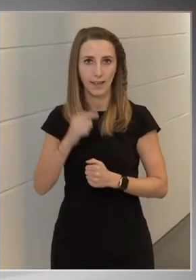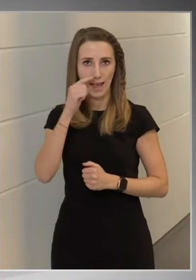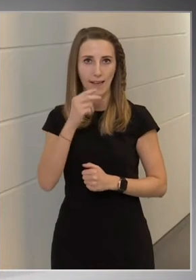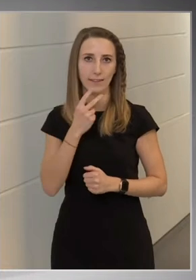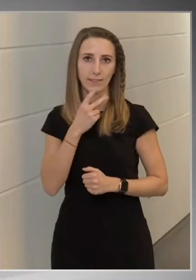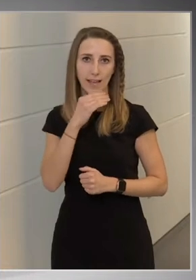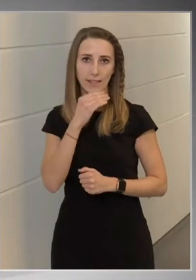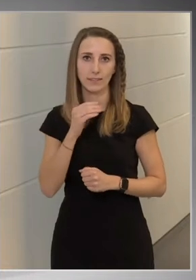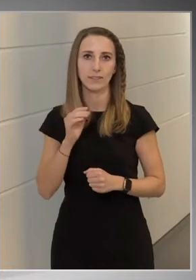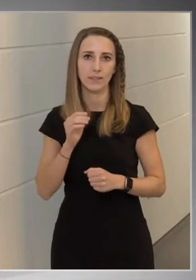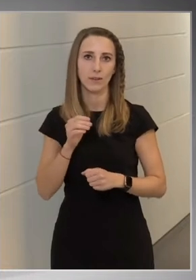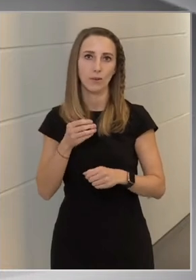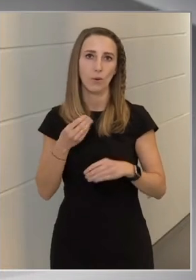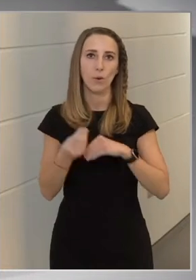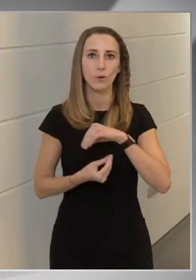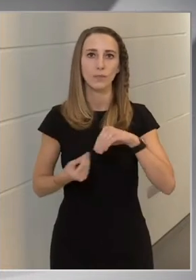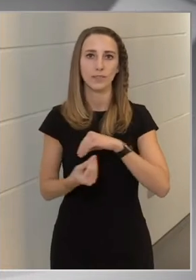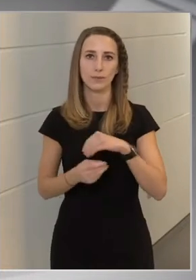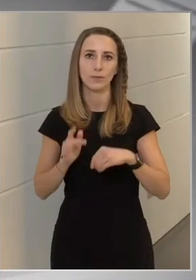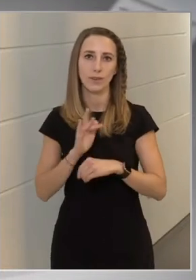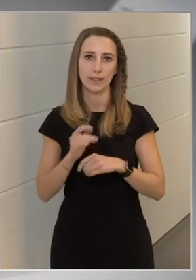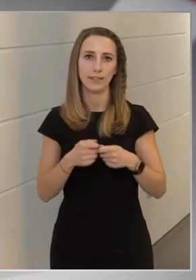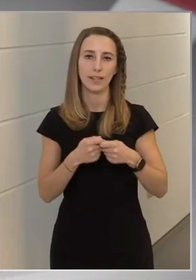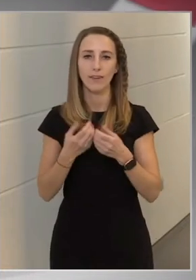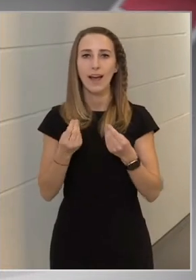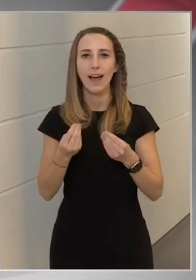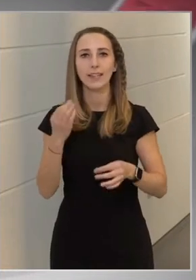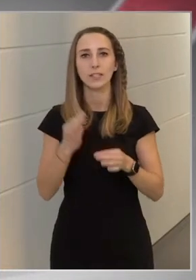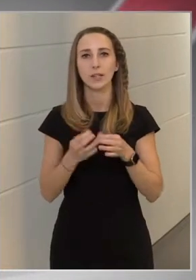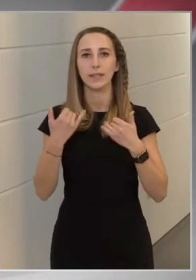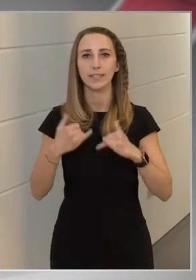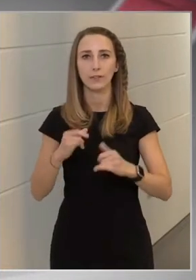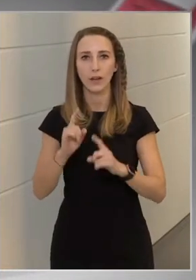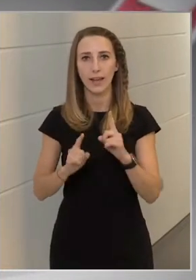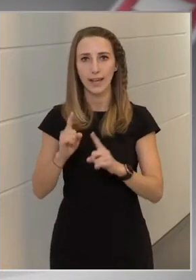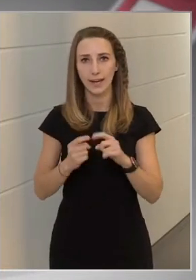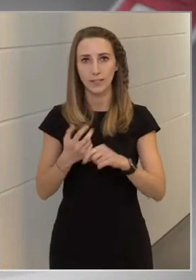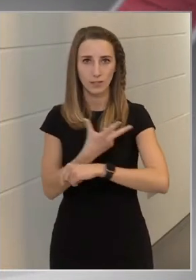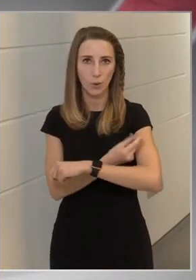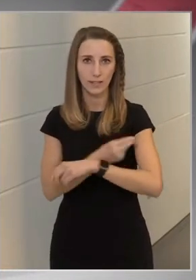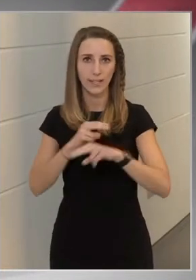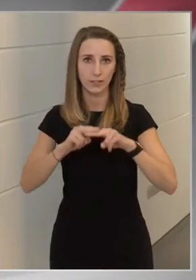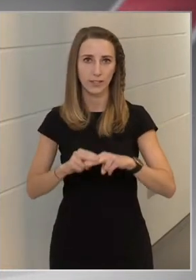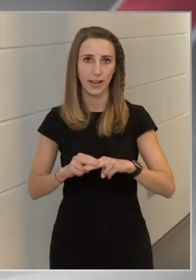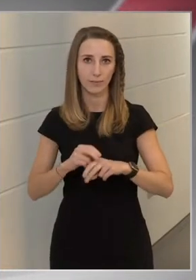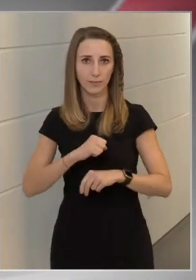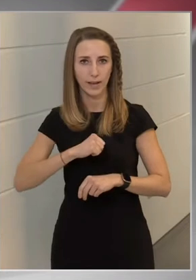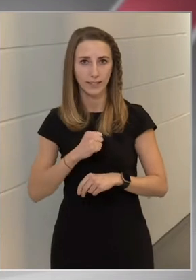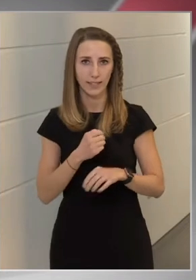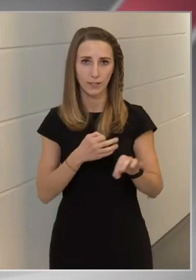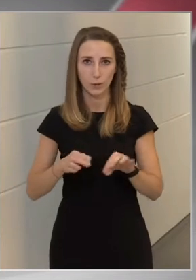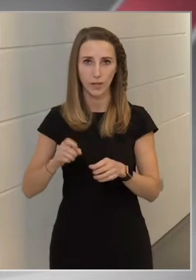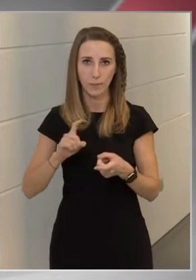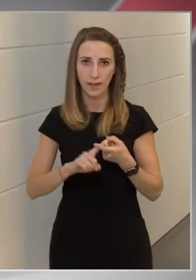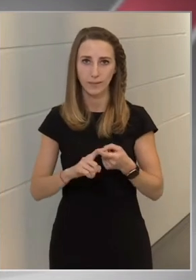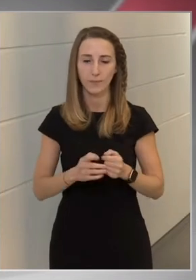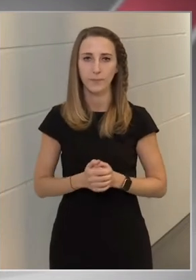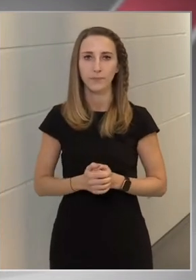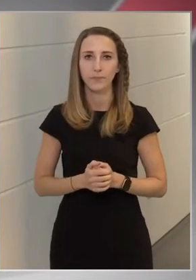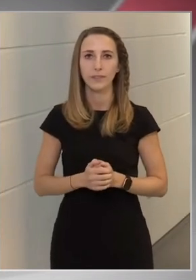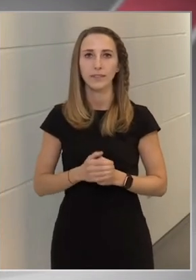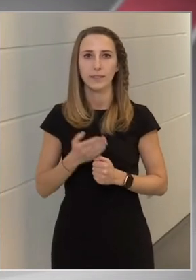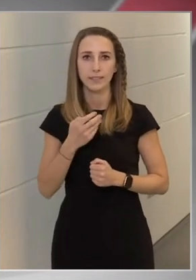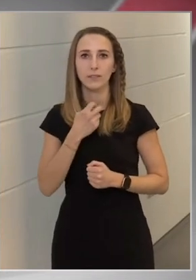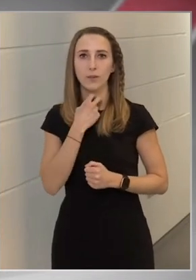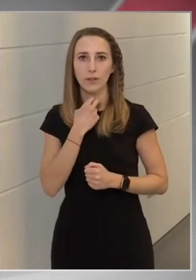korrupció elleni részlege, illetve más hatóságok hány esetben indítottak eljárást az oltási rend megszegése ügyében. Hisz György